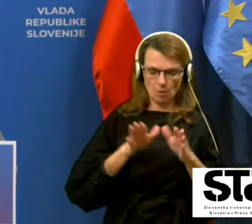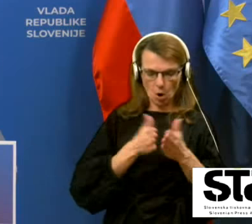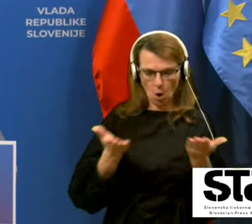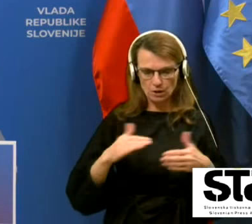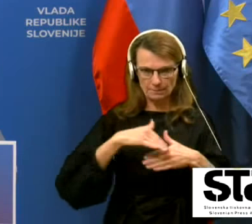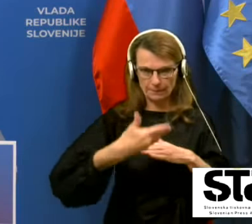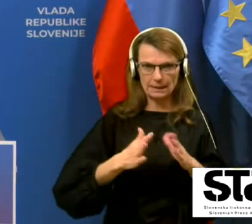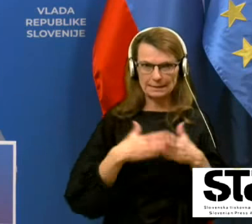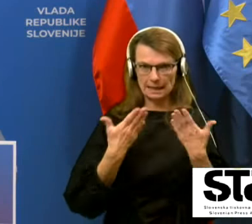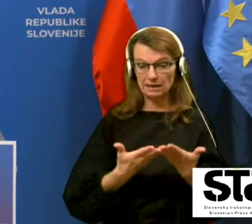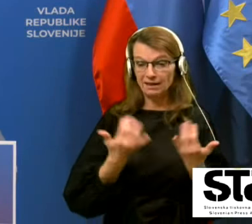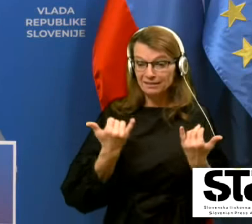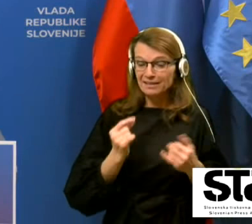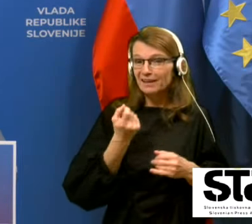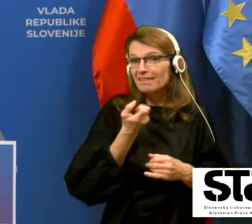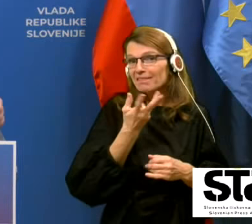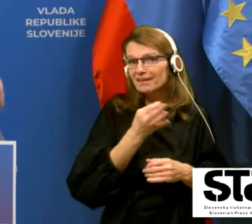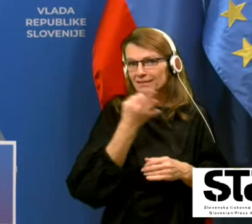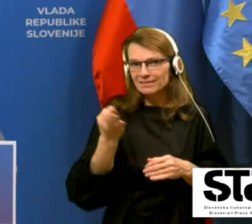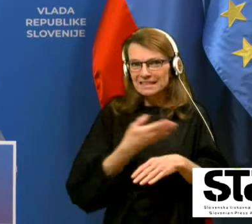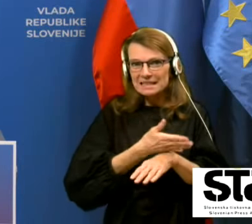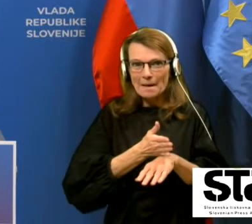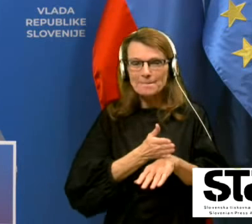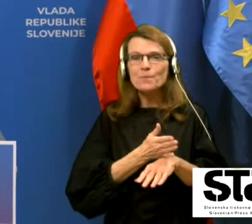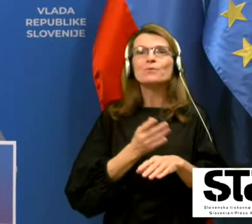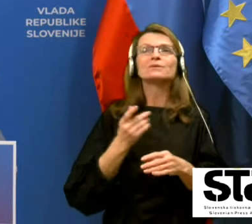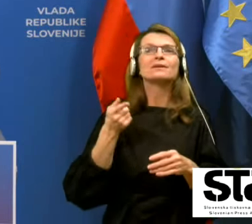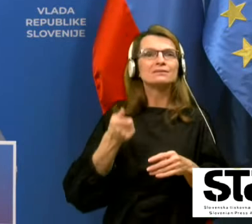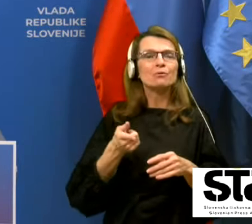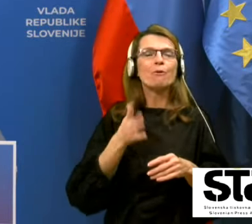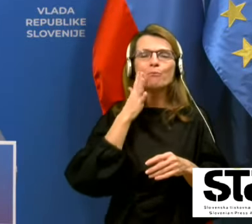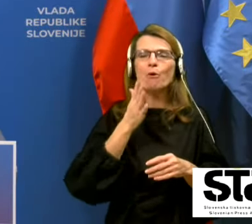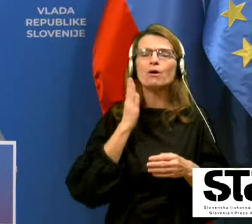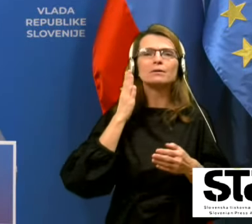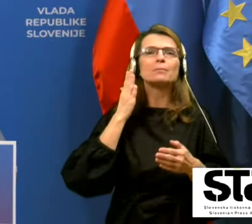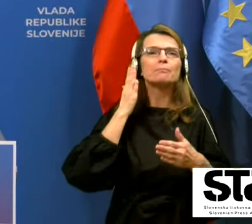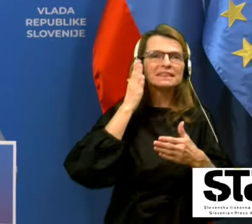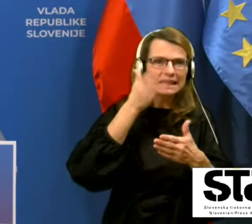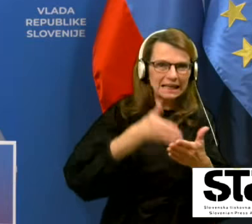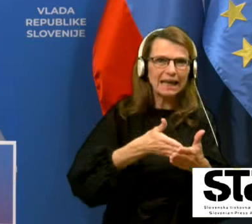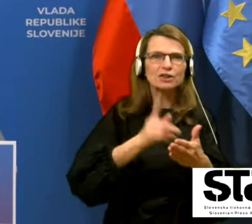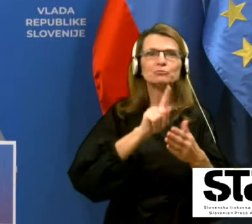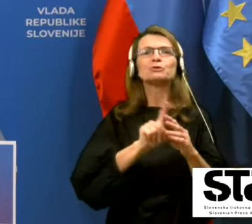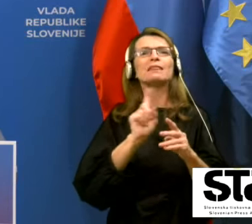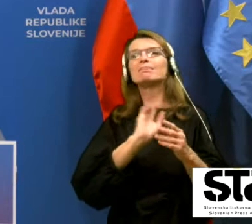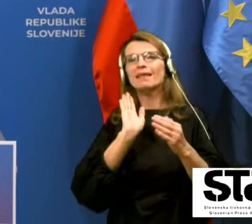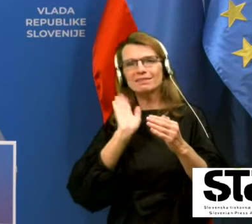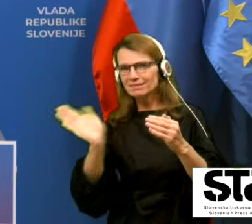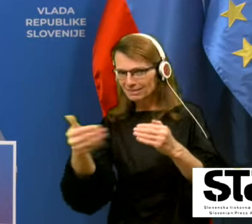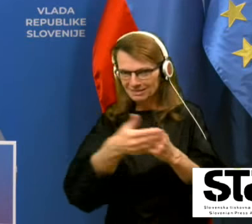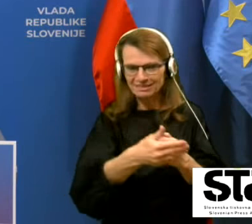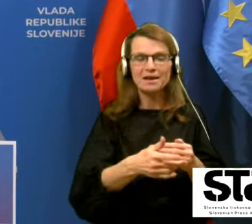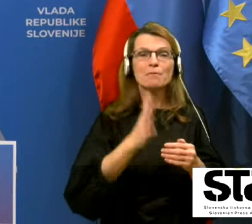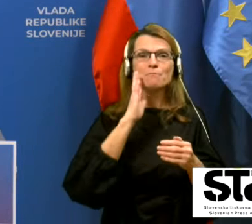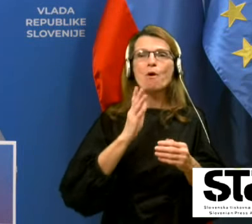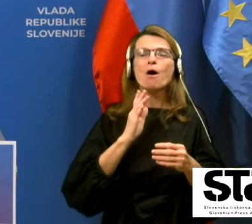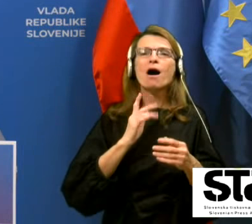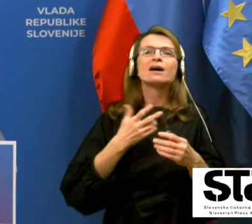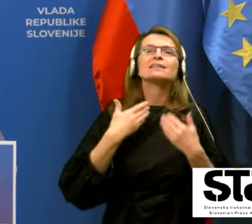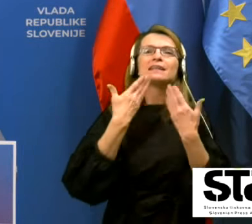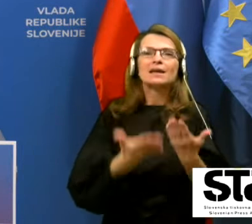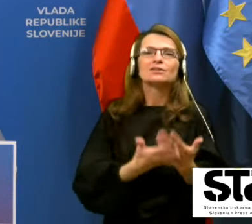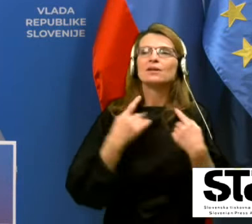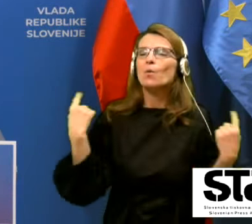zamude, je pa prišlo darilo, ki je neposredno in posredno za vse nas v Sloveniji in edino, kar je lahko in upam,